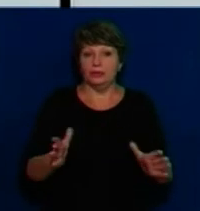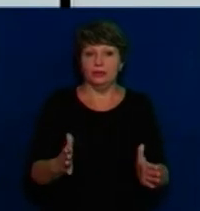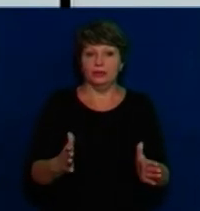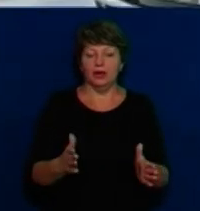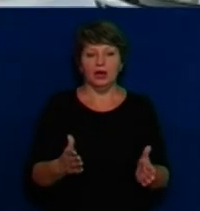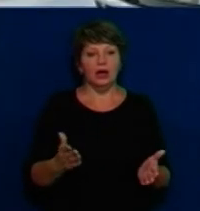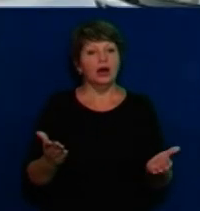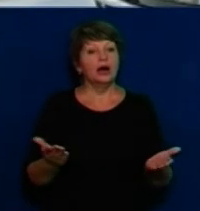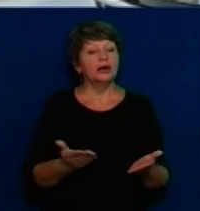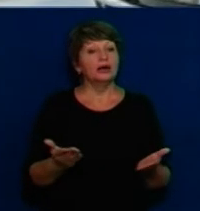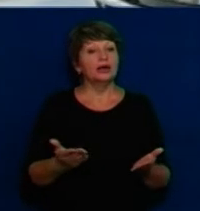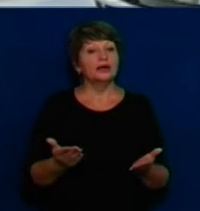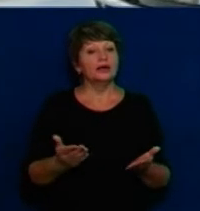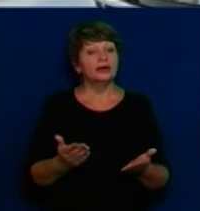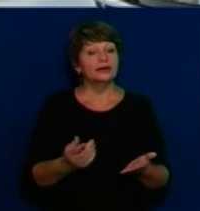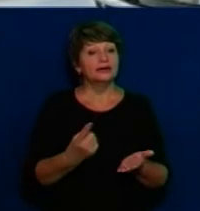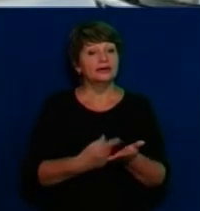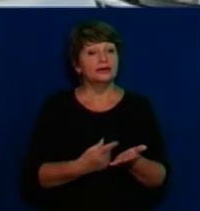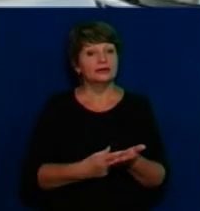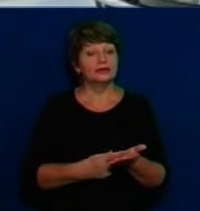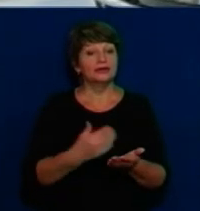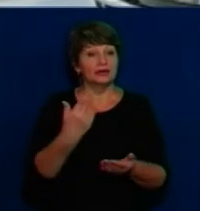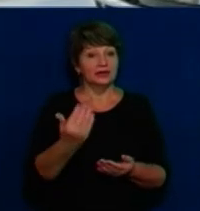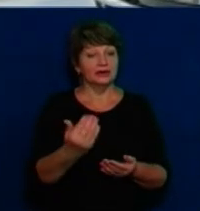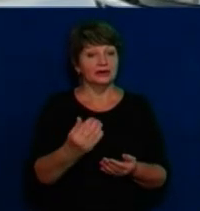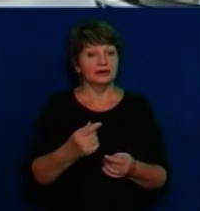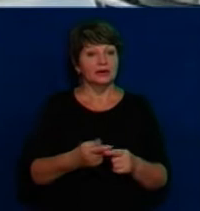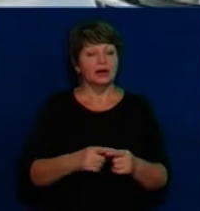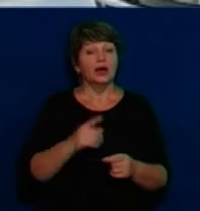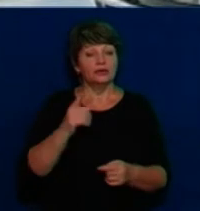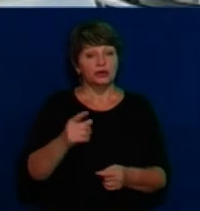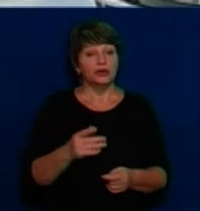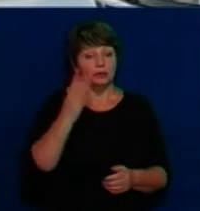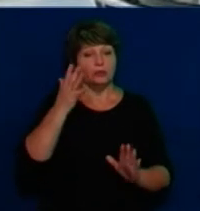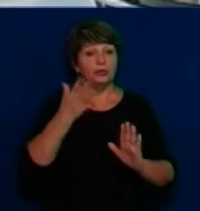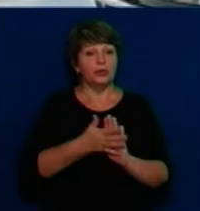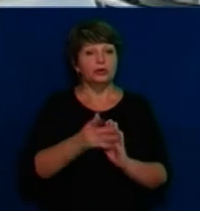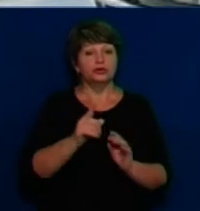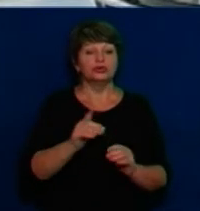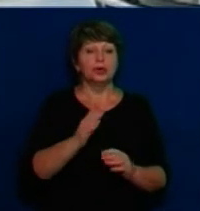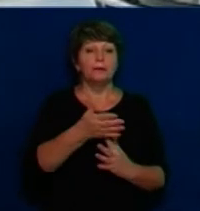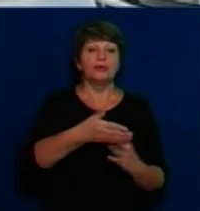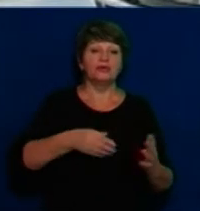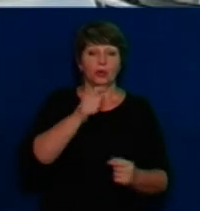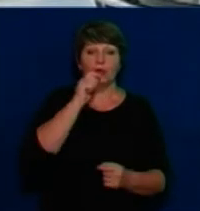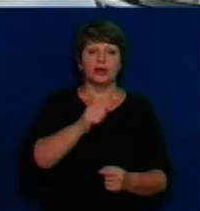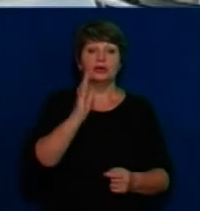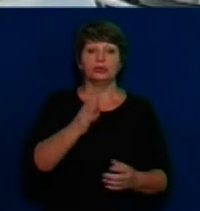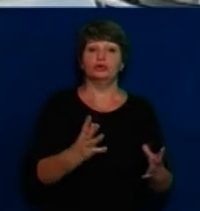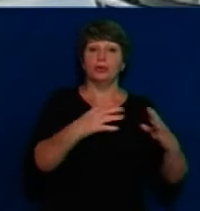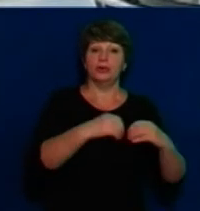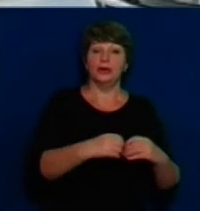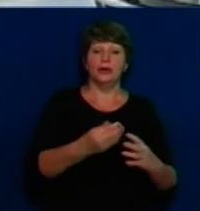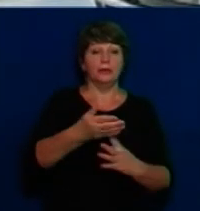примусили їх передумати? Які? Тому що вони зрозуміли, що не буде пів країни жити об'єднання, пів країни – ні. І вони зрозуміли, що